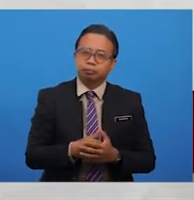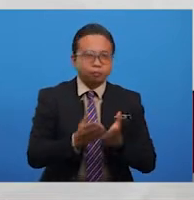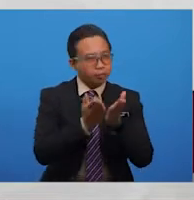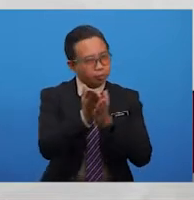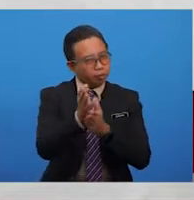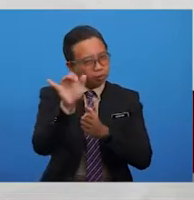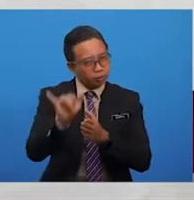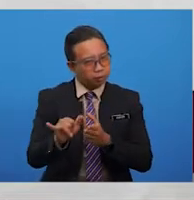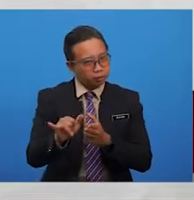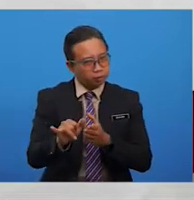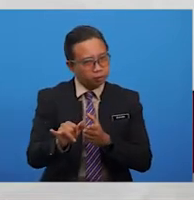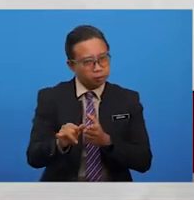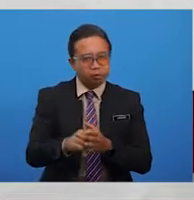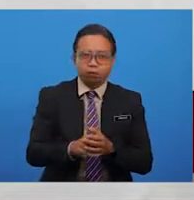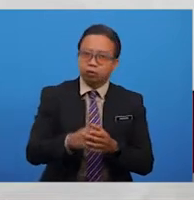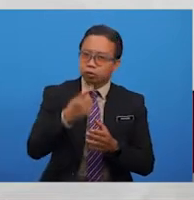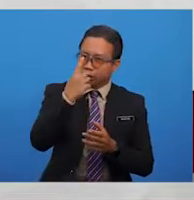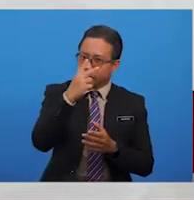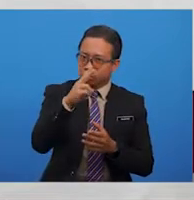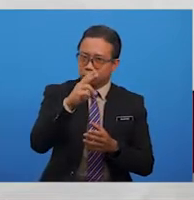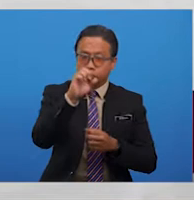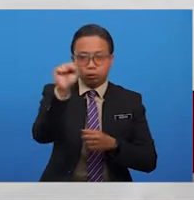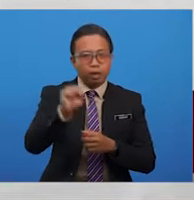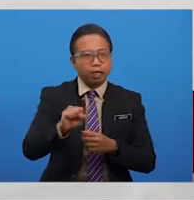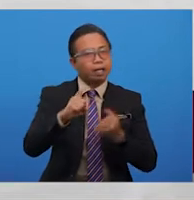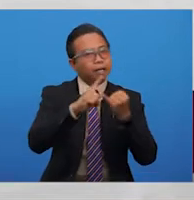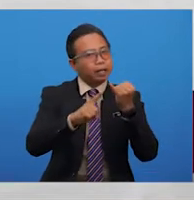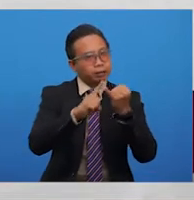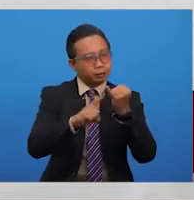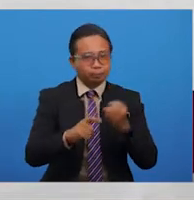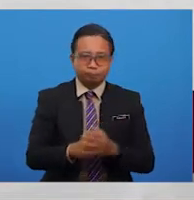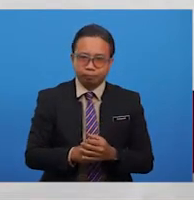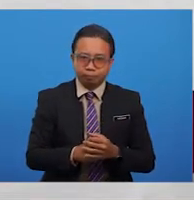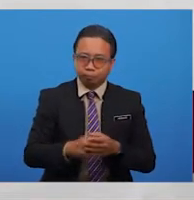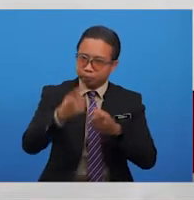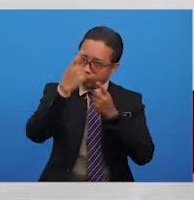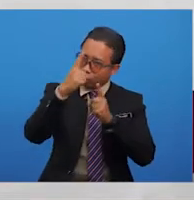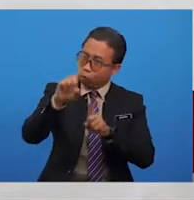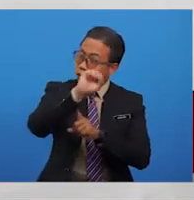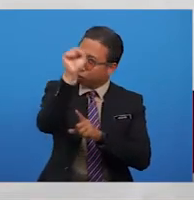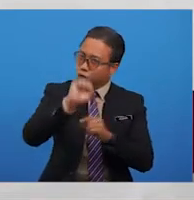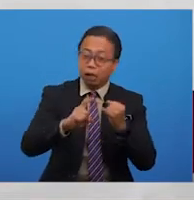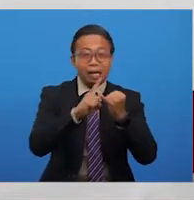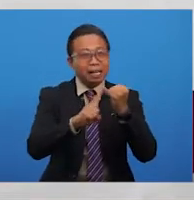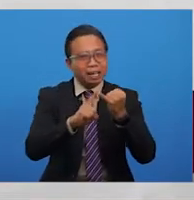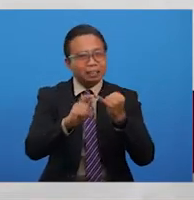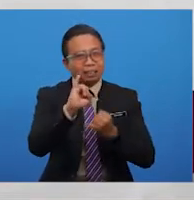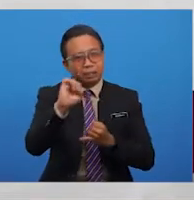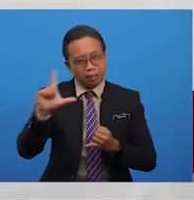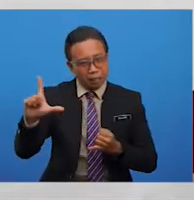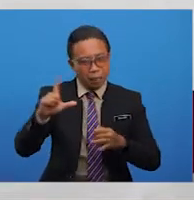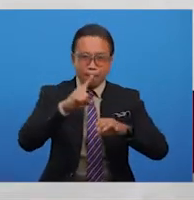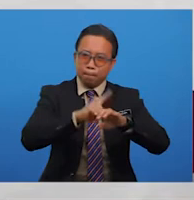Seterusnya, kita akan kupas pula soalan yang terakhir. Jawapan bagi soalan terakhir ialah,